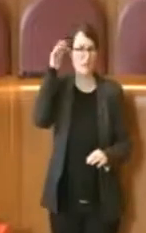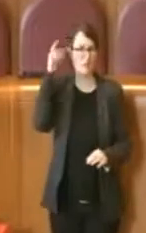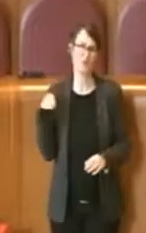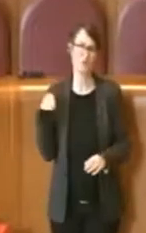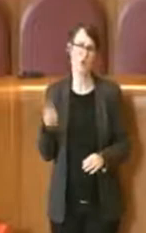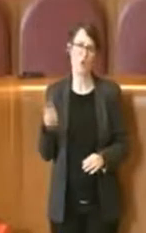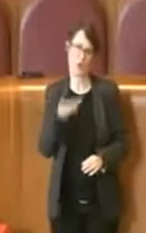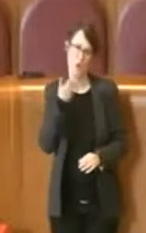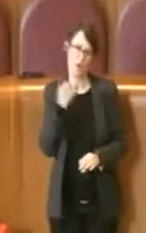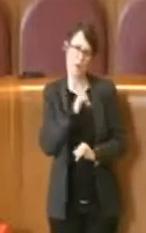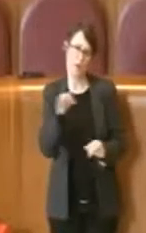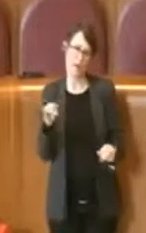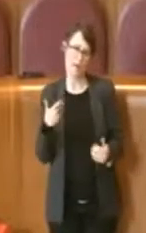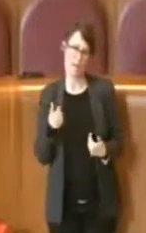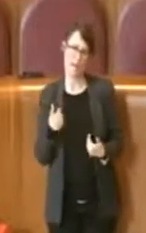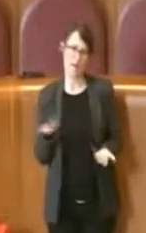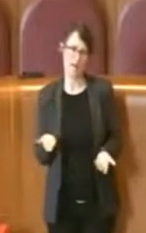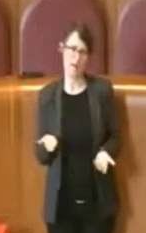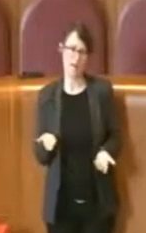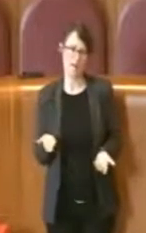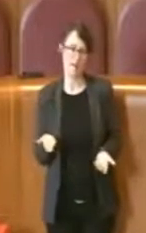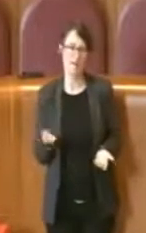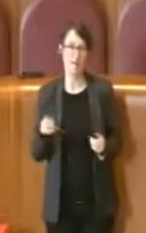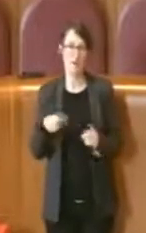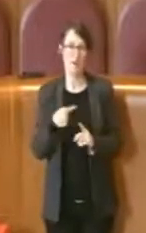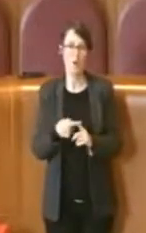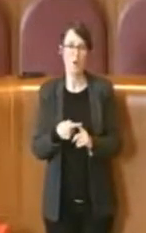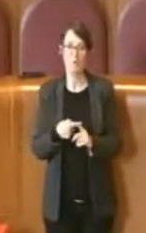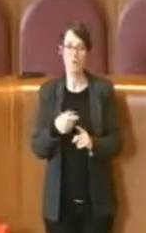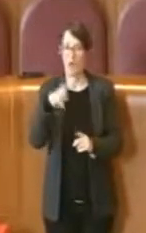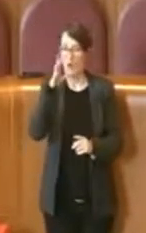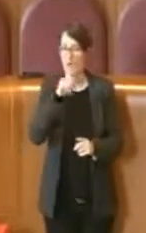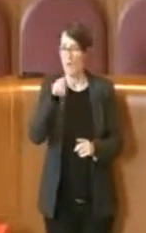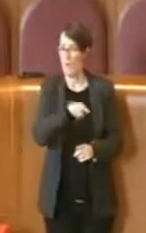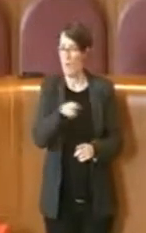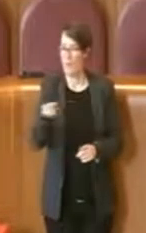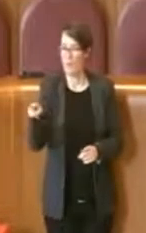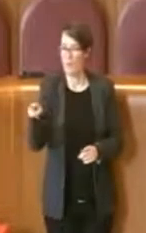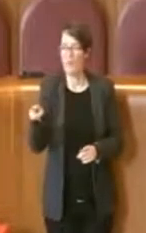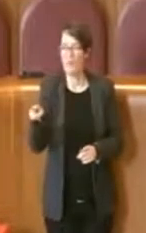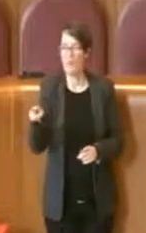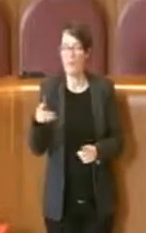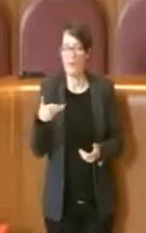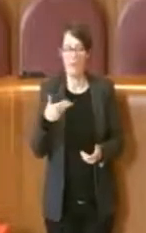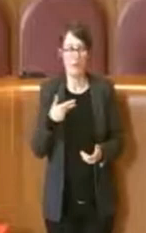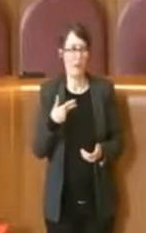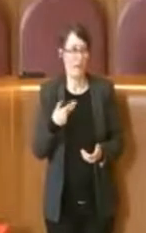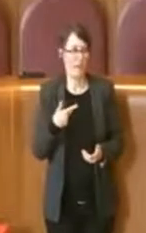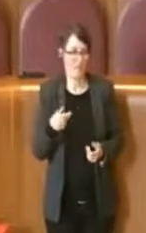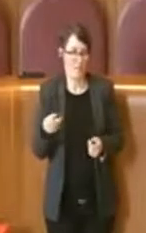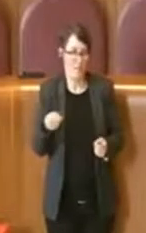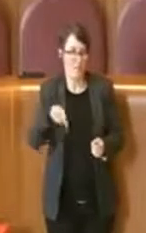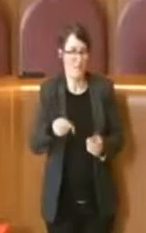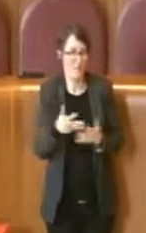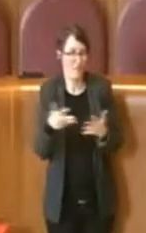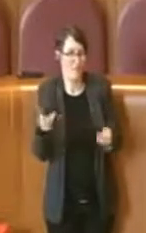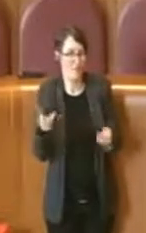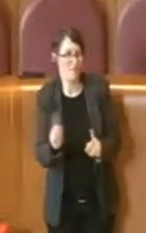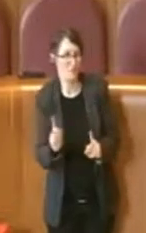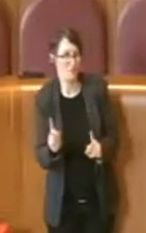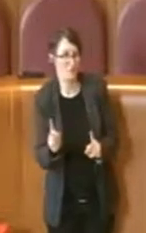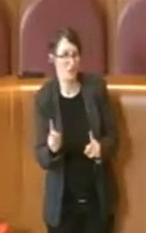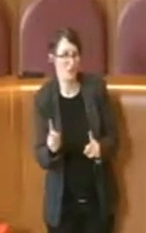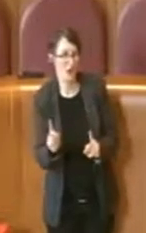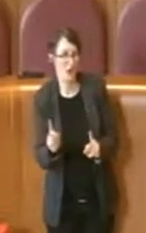Poi ovviamente, e questo credo che lo capiate anche voi, che in questo momento non siete maggioranza, che poi sarà compito della